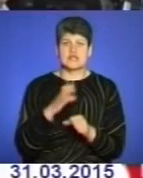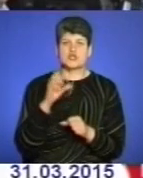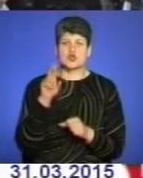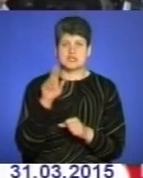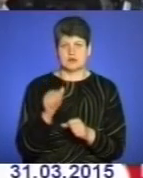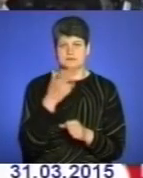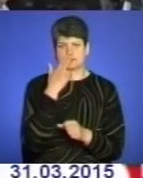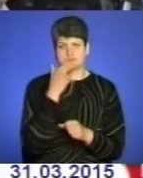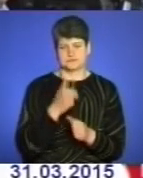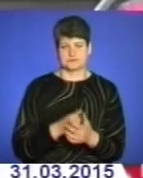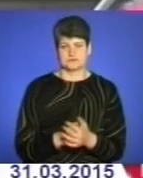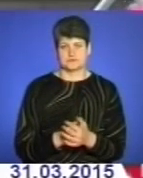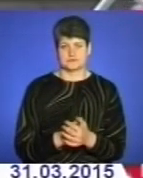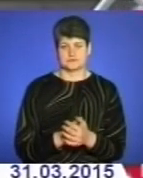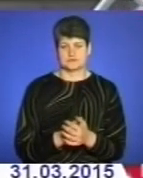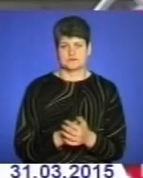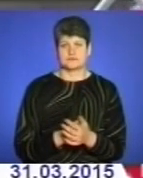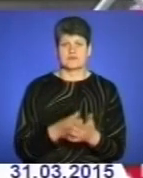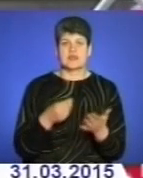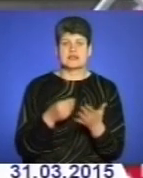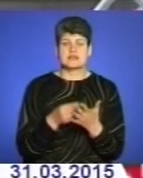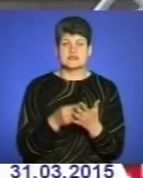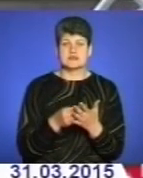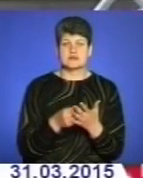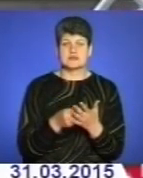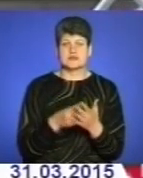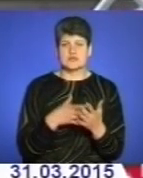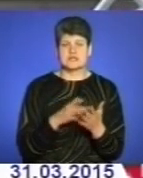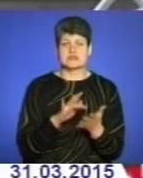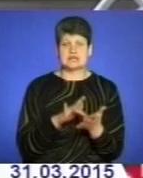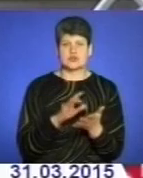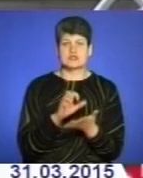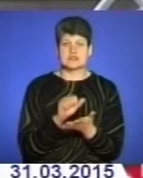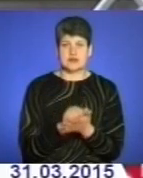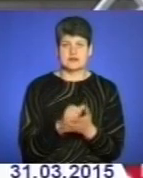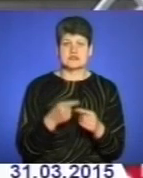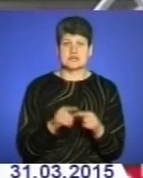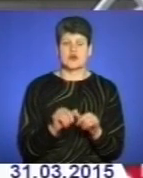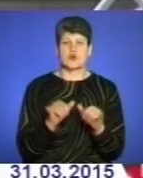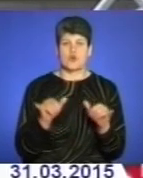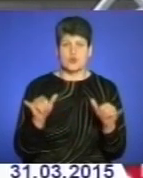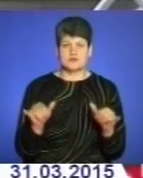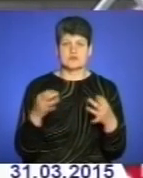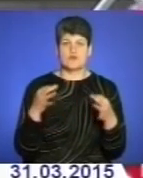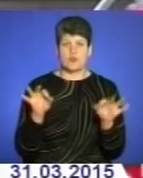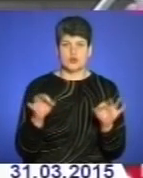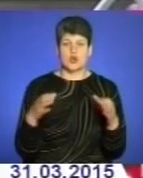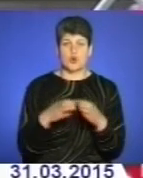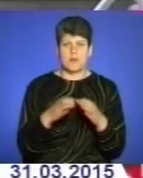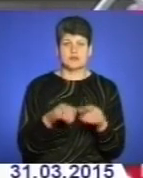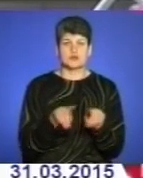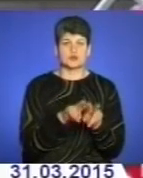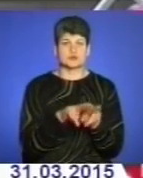адаптуватися. Цінності Центру зайнятості вільних людей – це розвиток, свобода, команда однодумців і допомога іншим